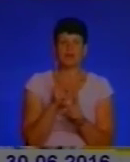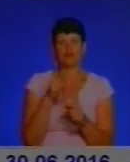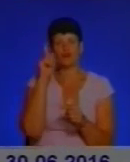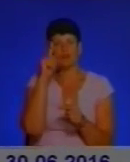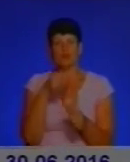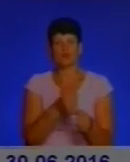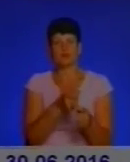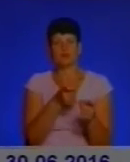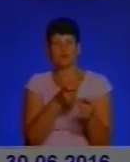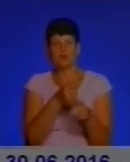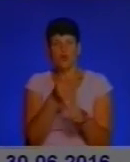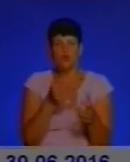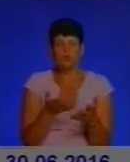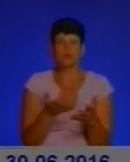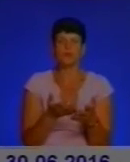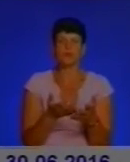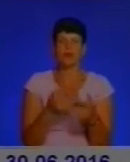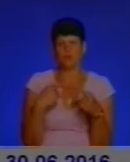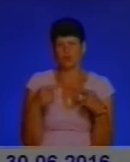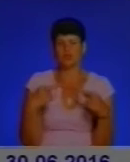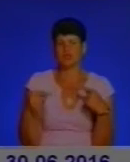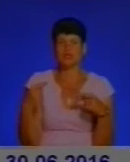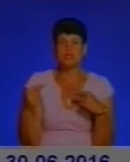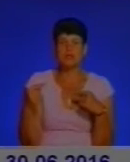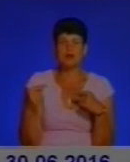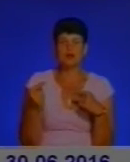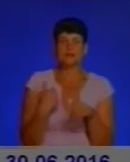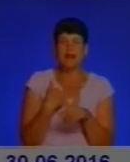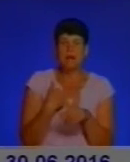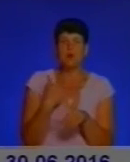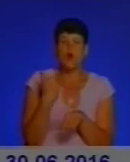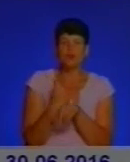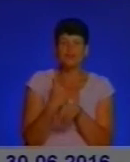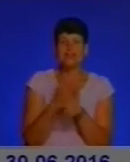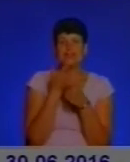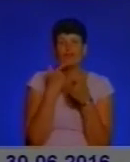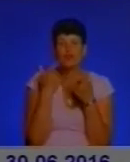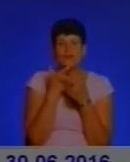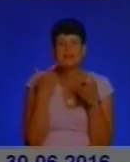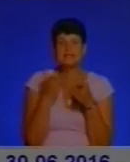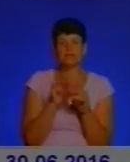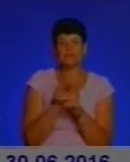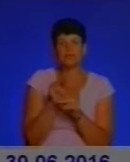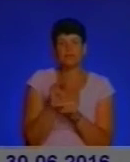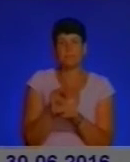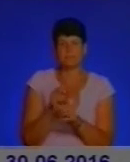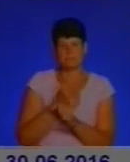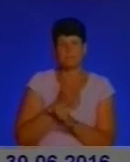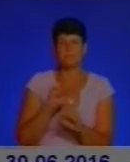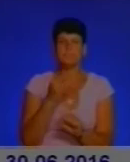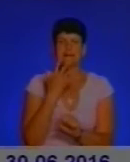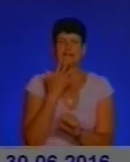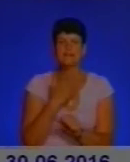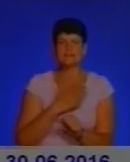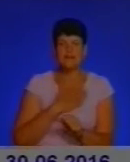чи інші речі зброї. Нам головне інформаційно привити їх патріотизм до нашої